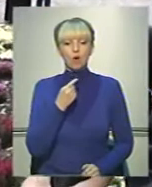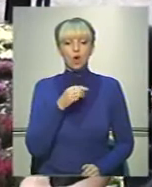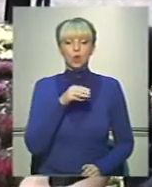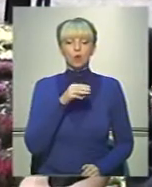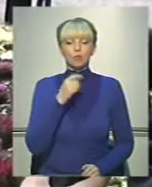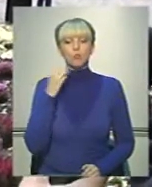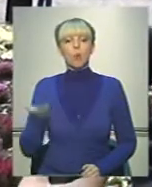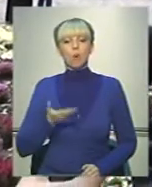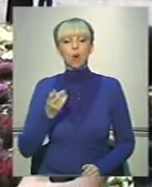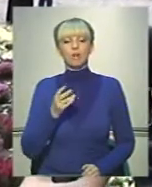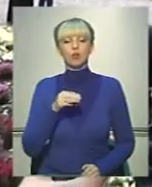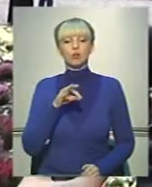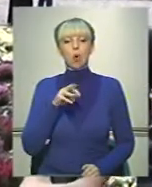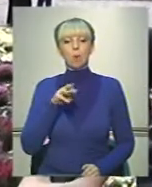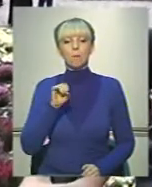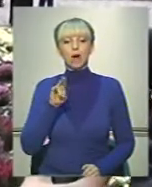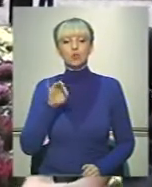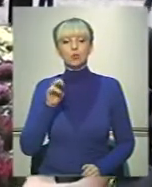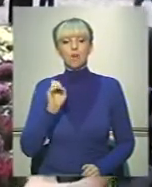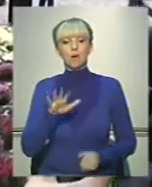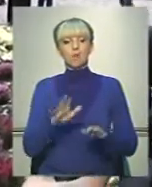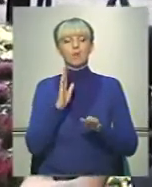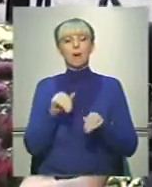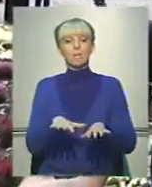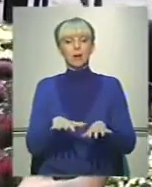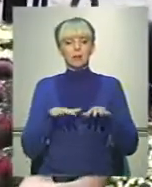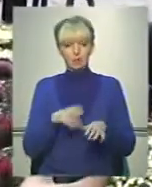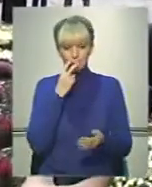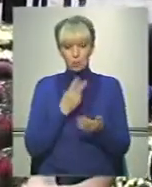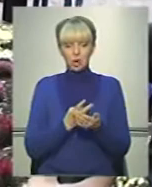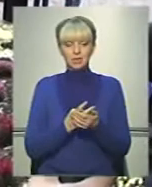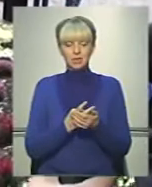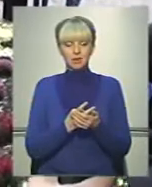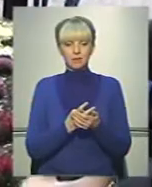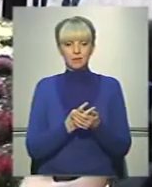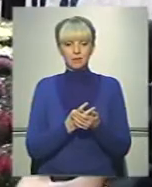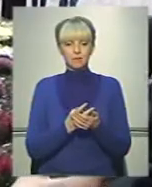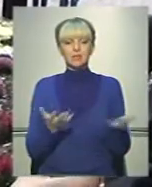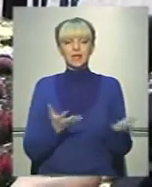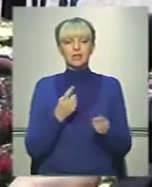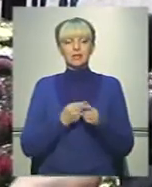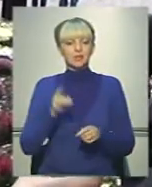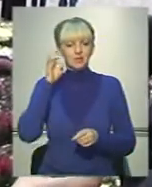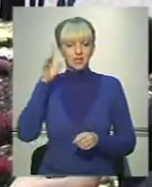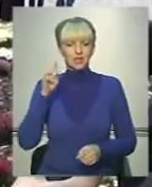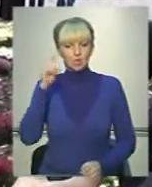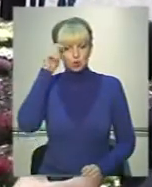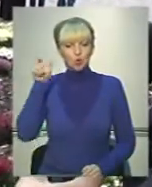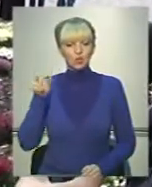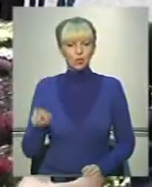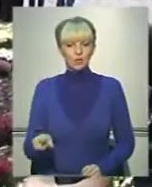Томуштука-Парламнічій показала, який це видатний чоловік.